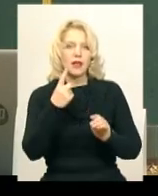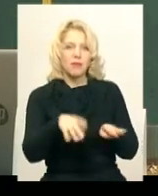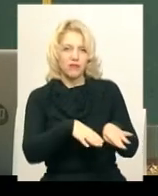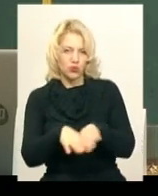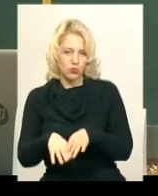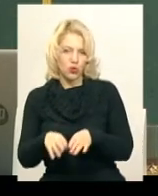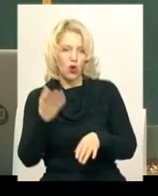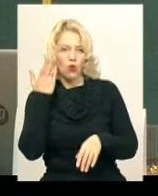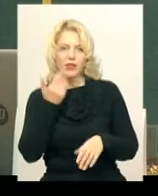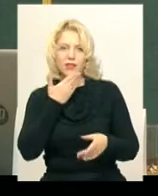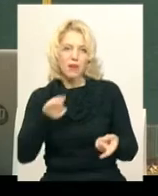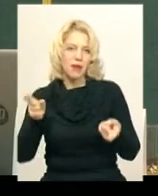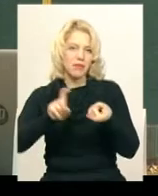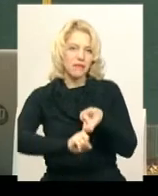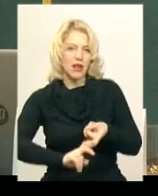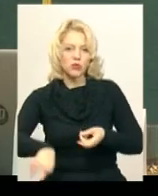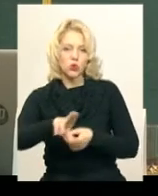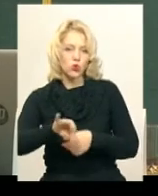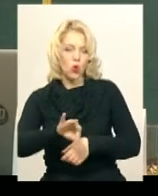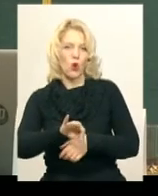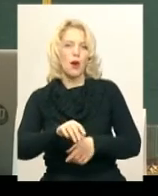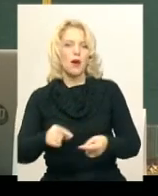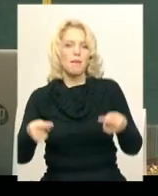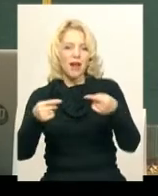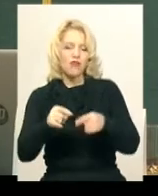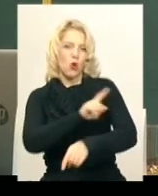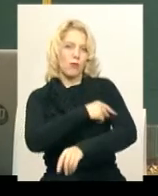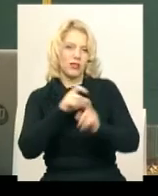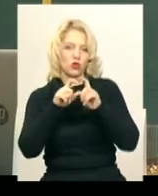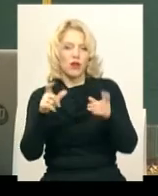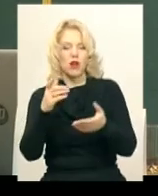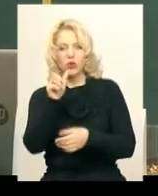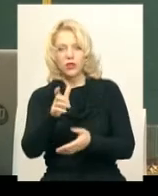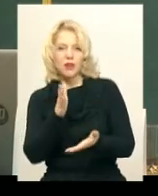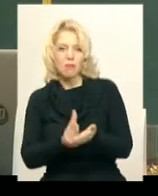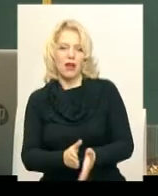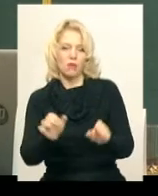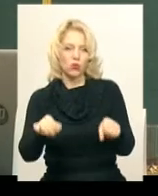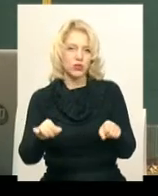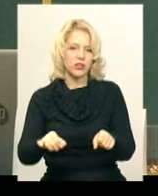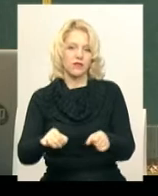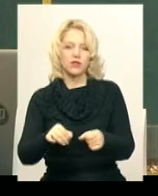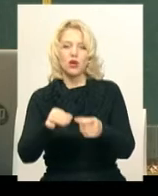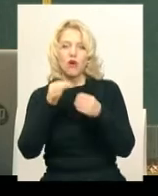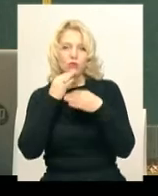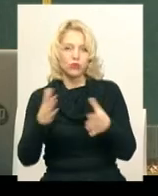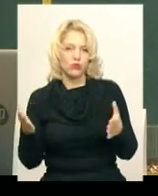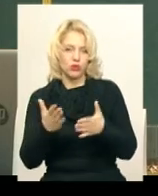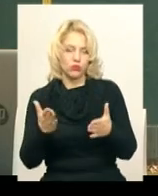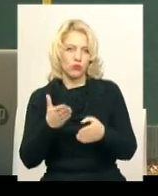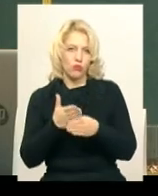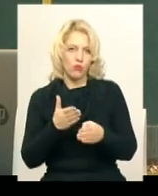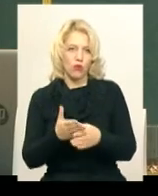має певної прив'язки до певного медичного закладу. Він буде мати можливість отримувати фахову